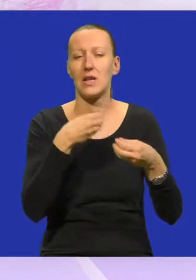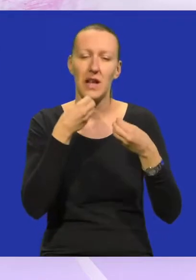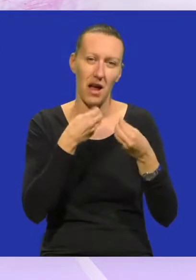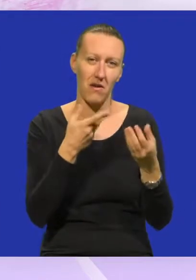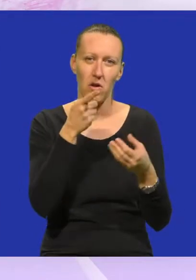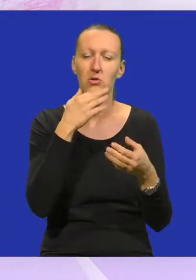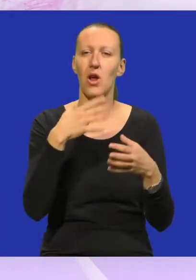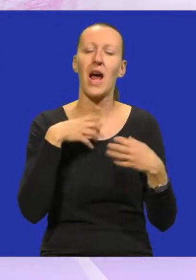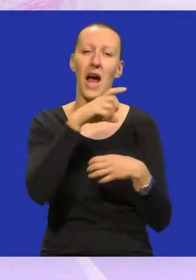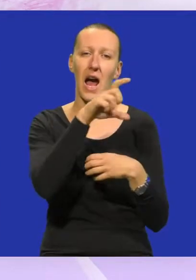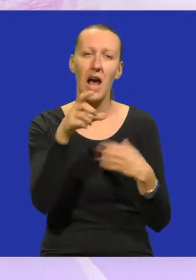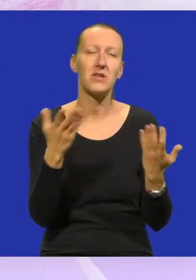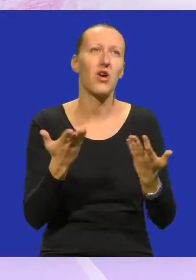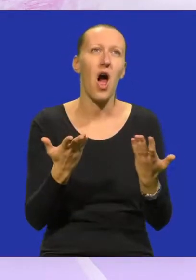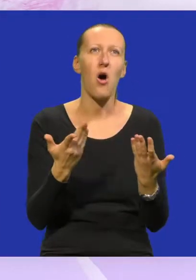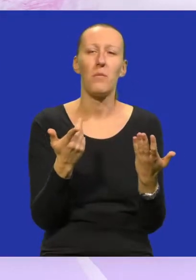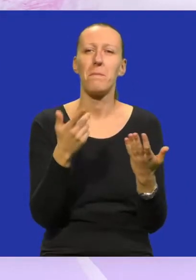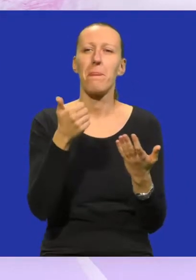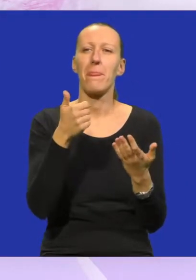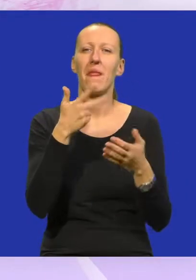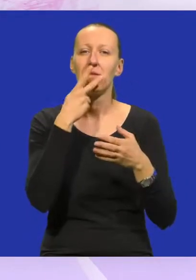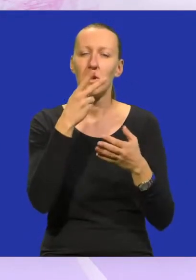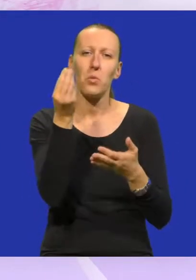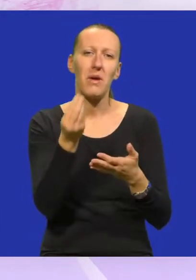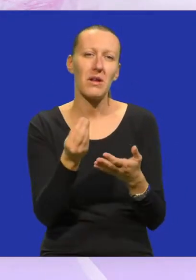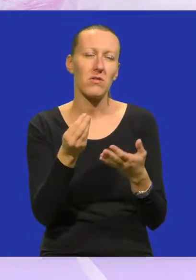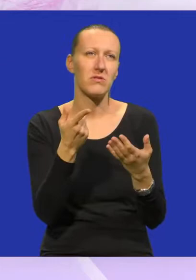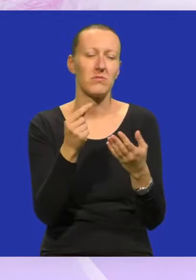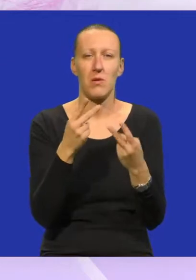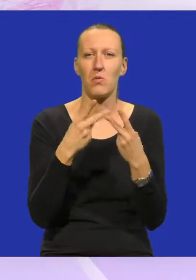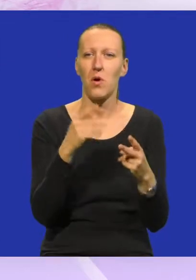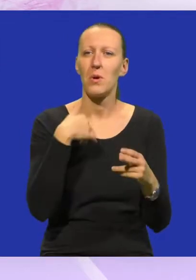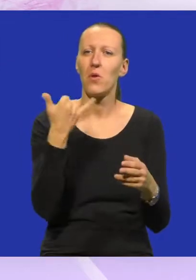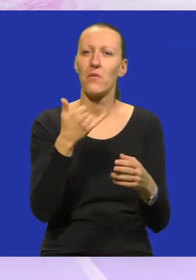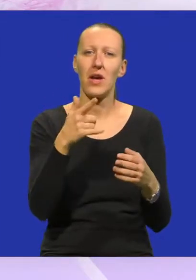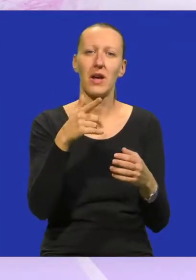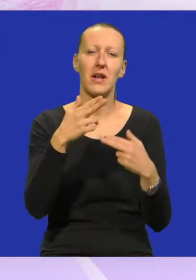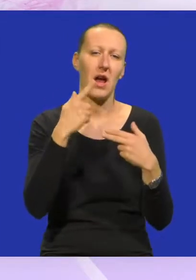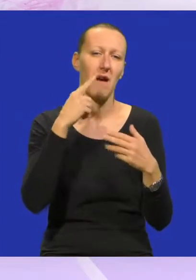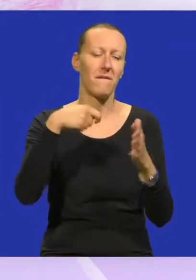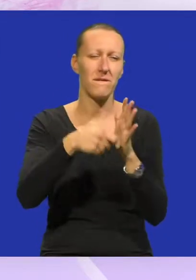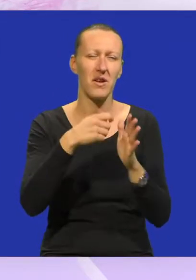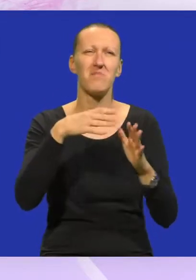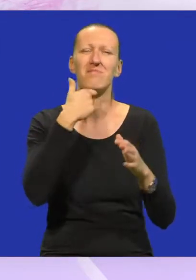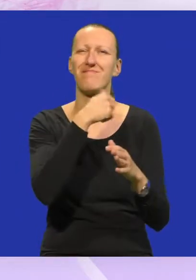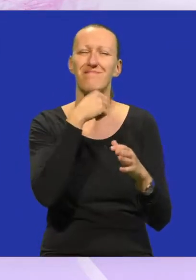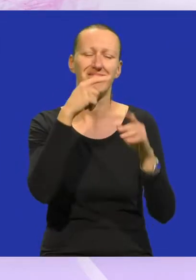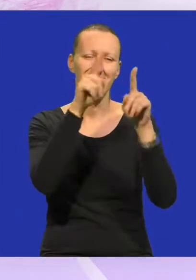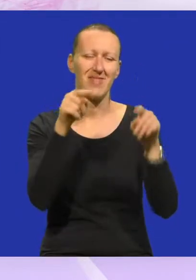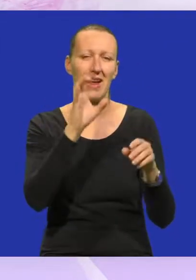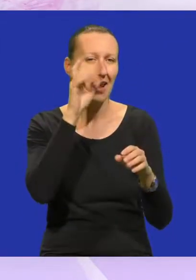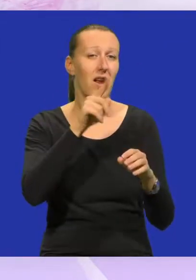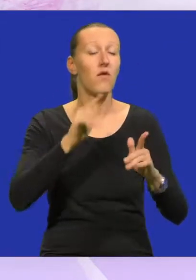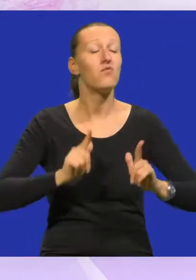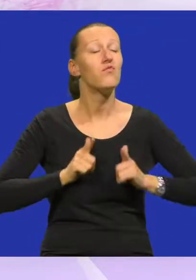ono što je kazalište kao izvedbenoj umjetnosti specifičnoj, gdje smo uvijek u prednosti u odnosu na film i na mnoge